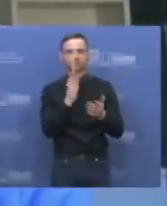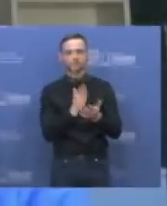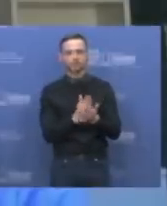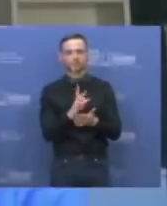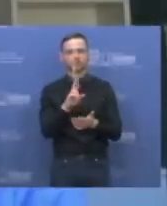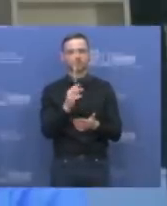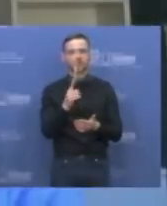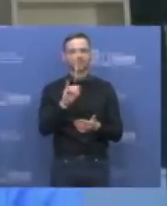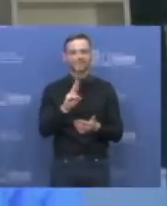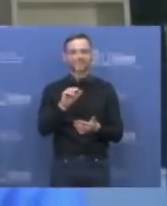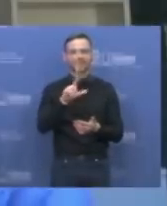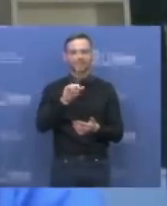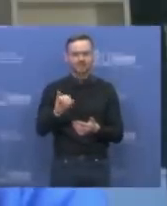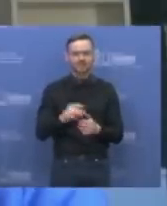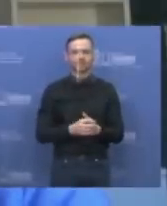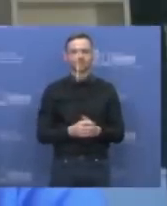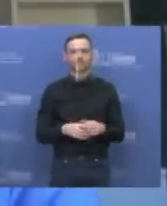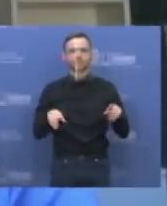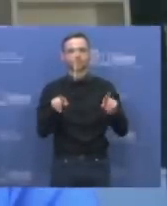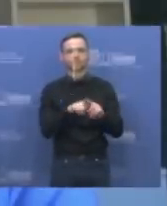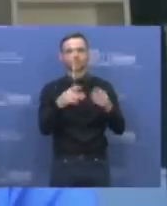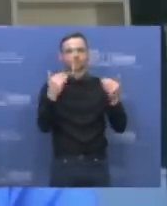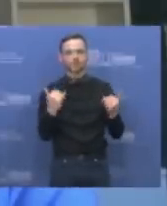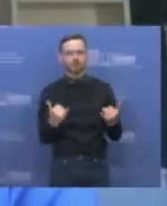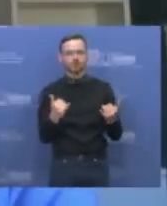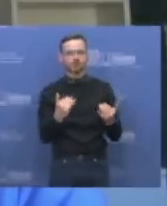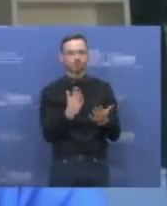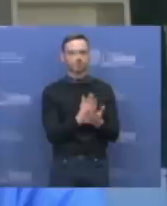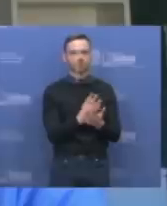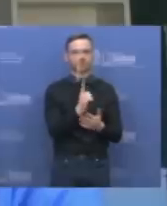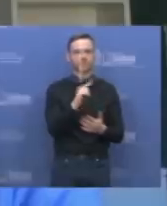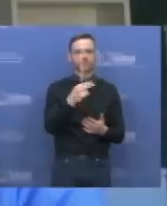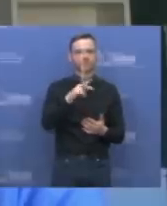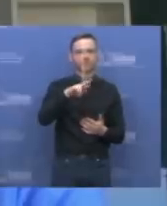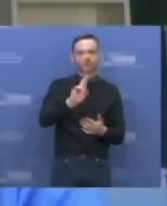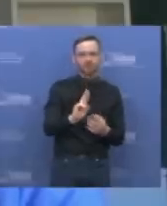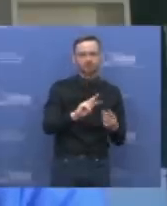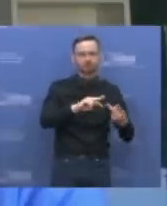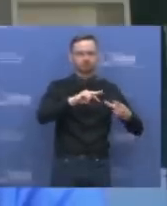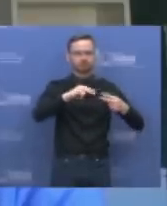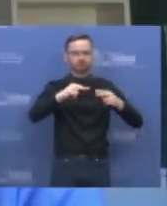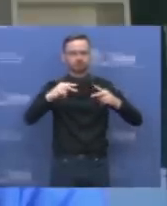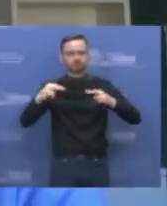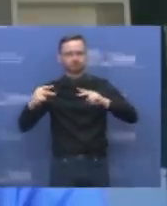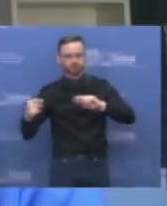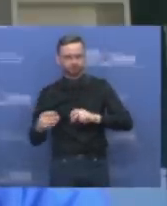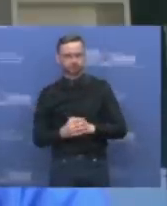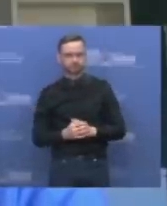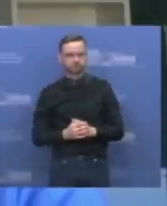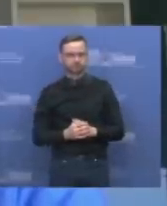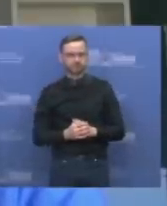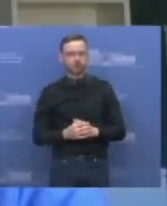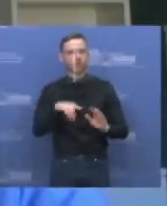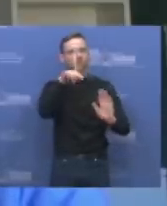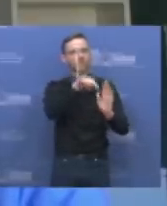tie laisvai ir radikalai sukelia DNR pažaidės, o tai sukelia šikšnos pradiniu organizme